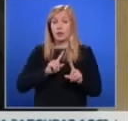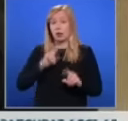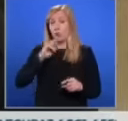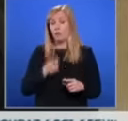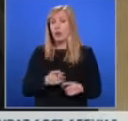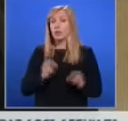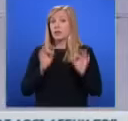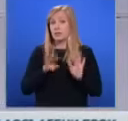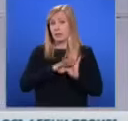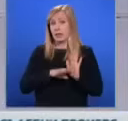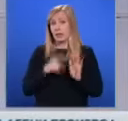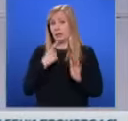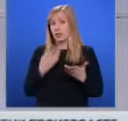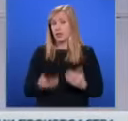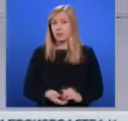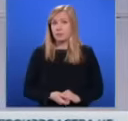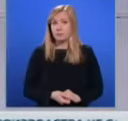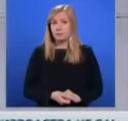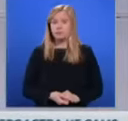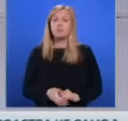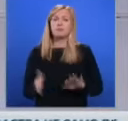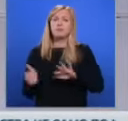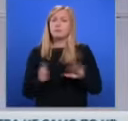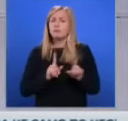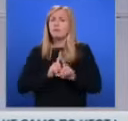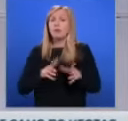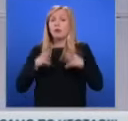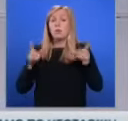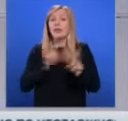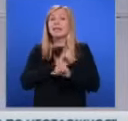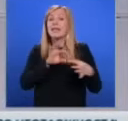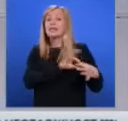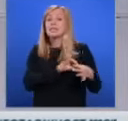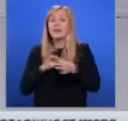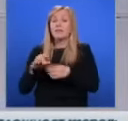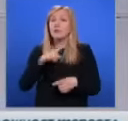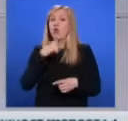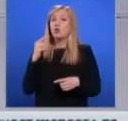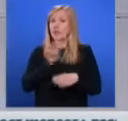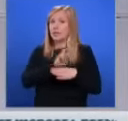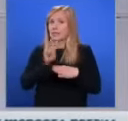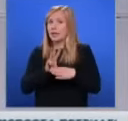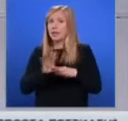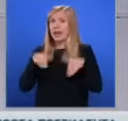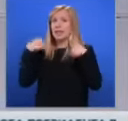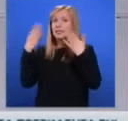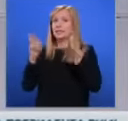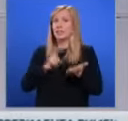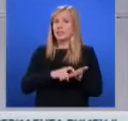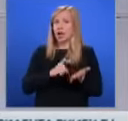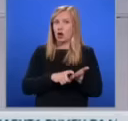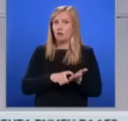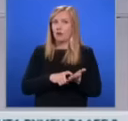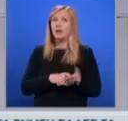стандарти за такова. Най-големият независим руски сайт вече е поставен извън закона в Русия, с